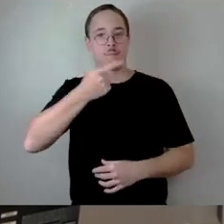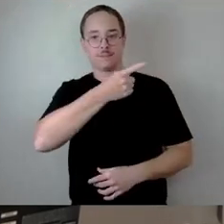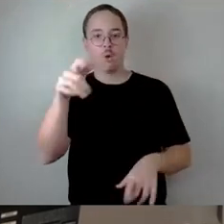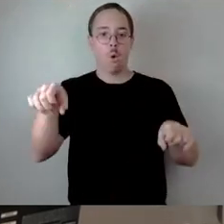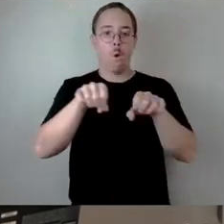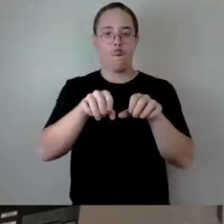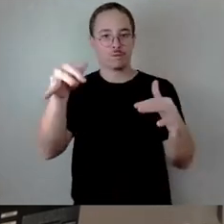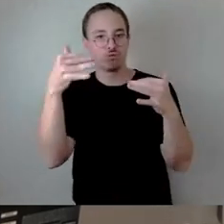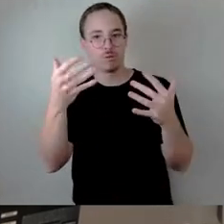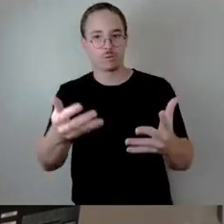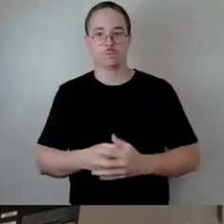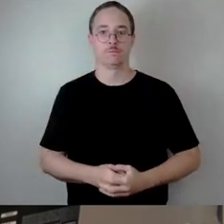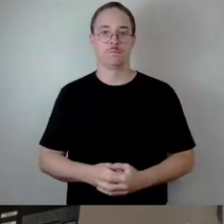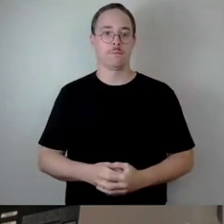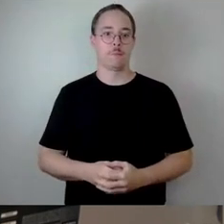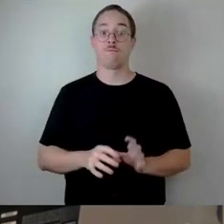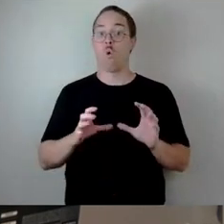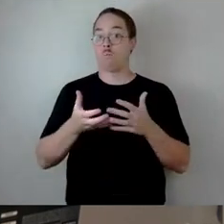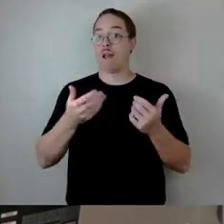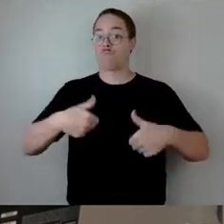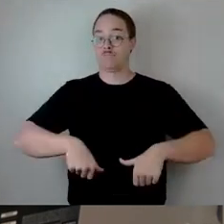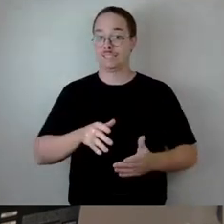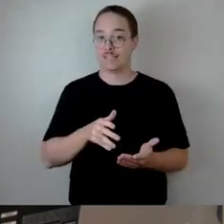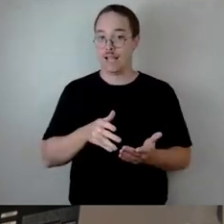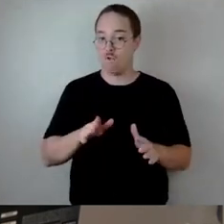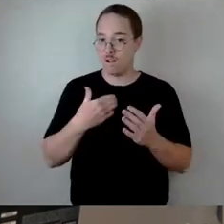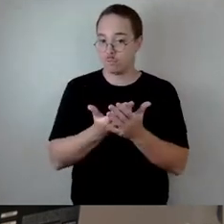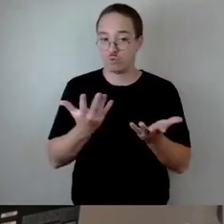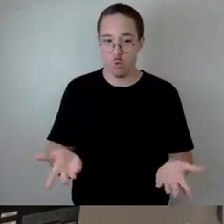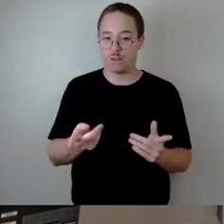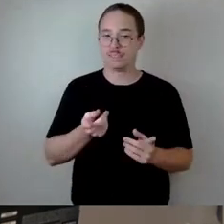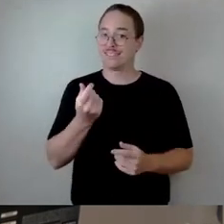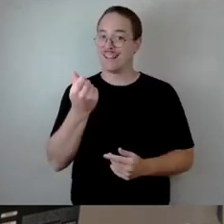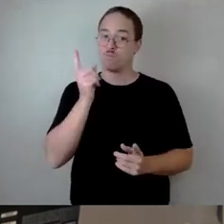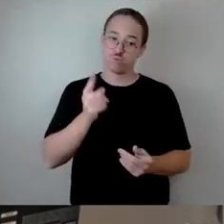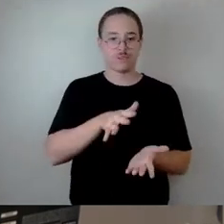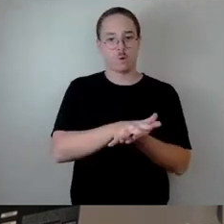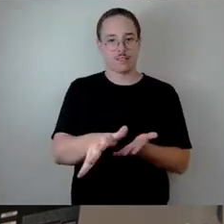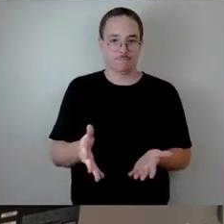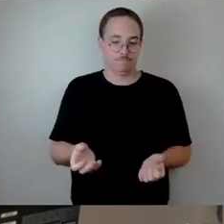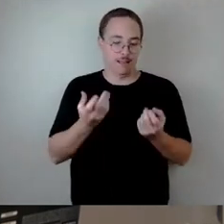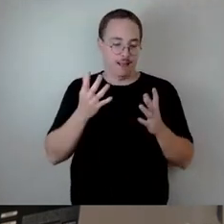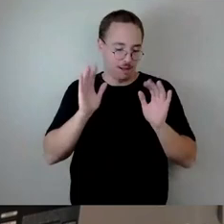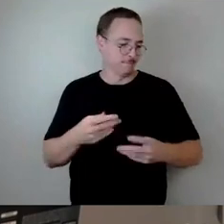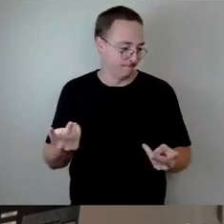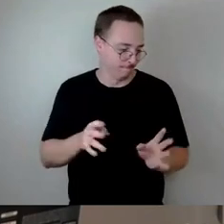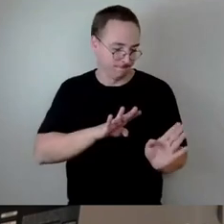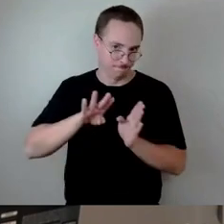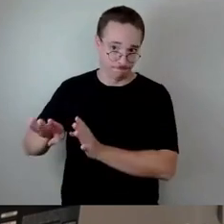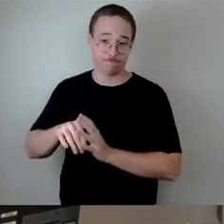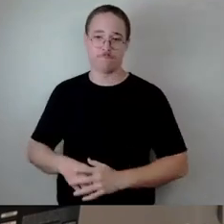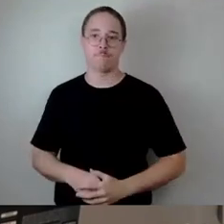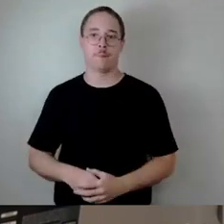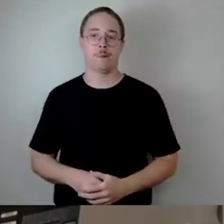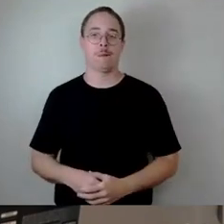Pflichtaufgabe. Wir müssen das Geld also ausgeben. Darauf müssen wir schon, aber egal. Aber was ich hier eigentlich machen möchte, ist, ich möchte,